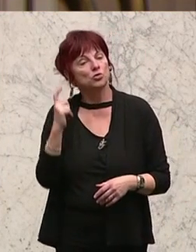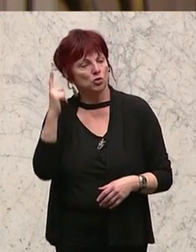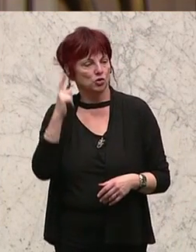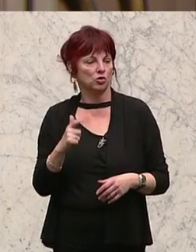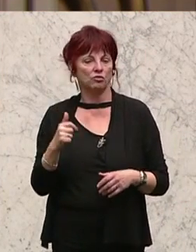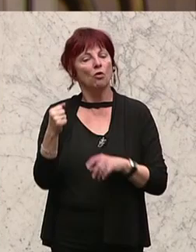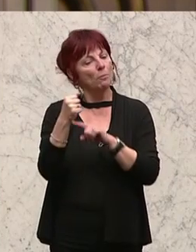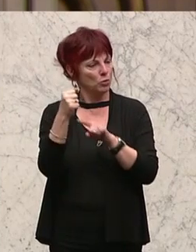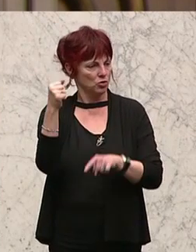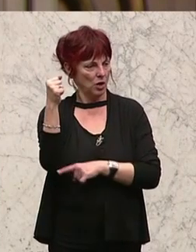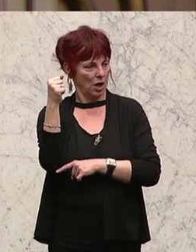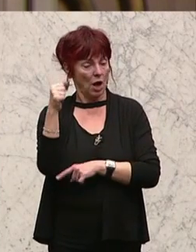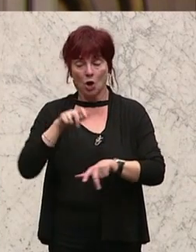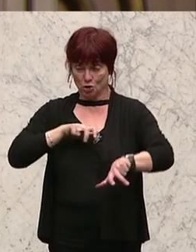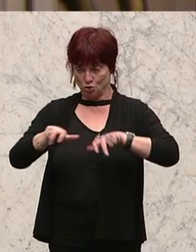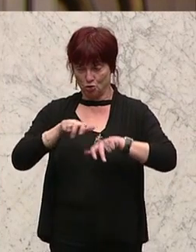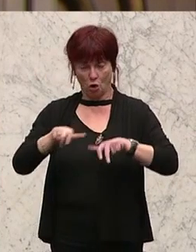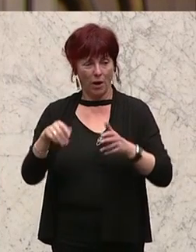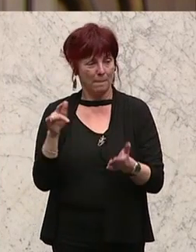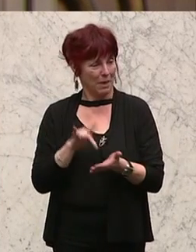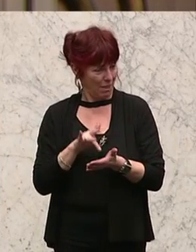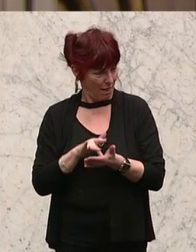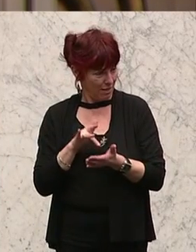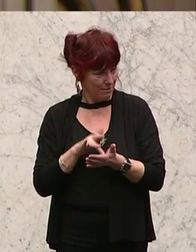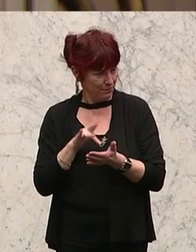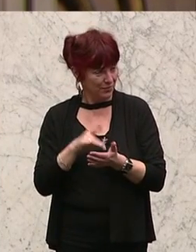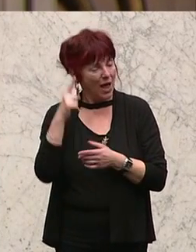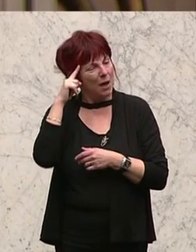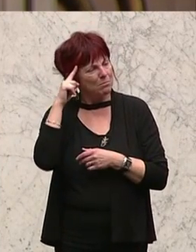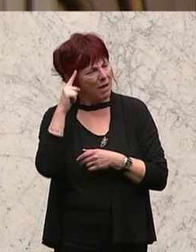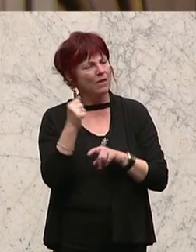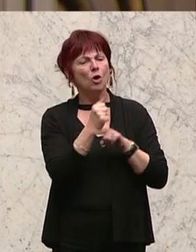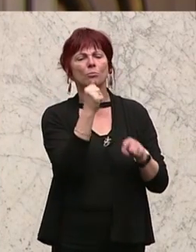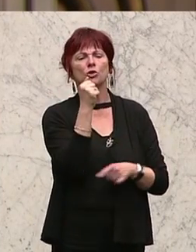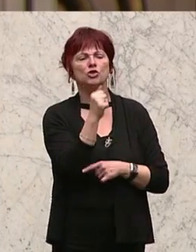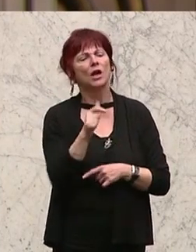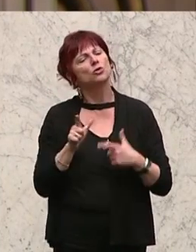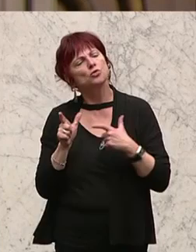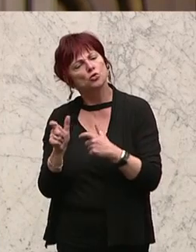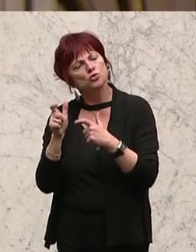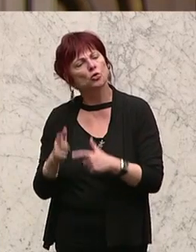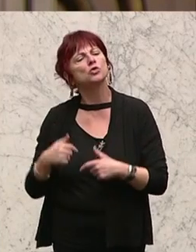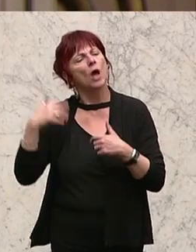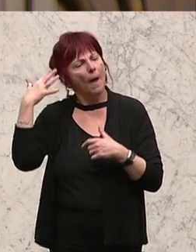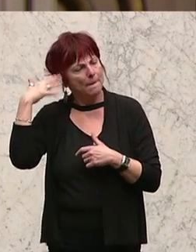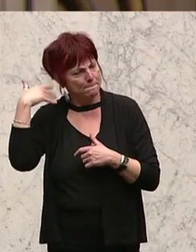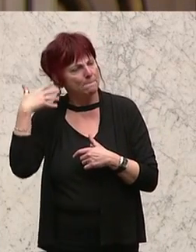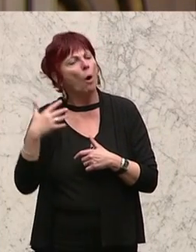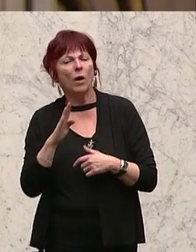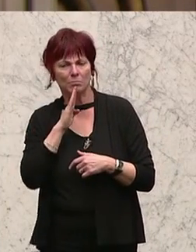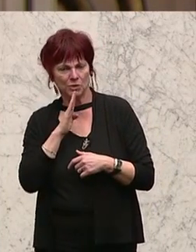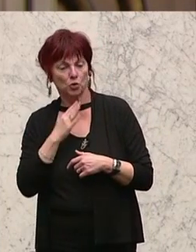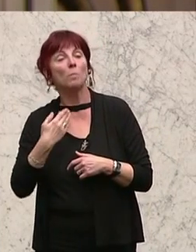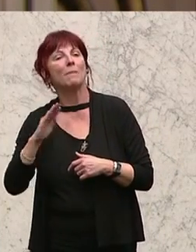Budget, die Steuermittel. Der Zuschuss aus dem Budget zu den Bauernpensionen ist der höchste überhaupt. Stimmt beinahe.